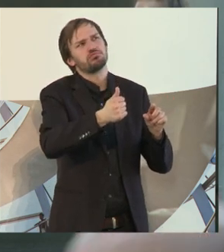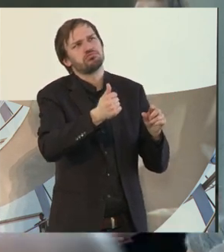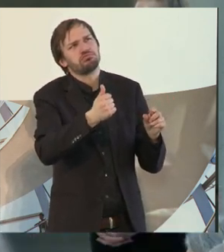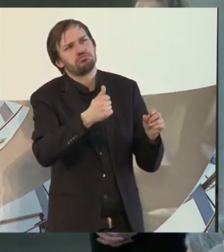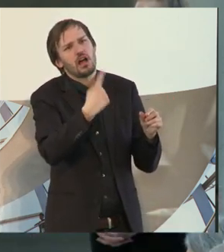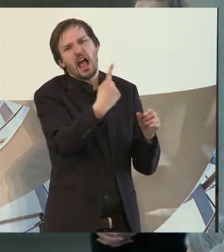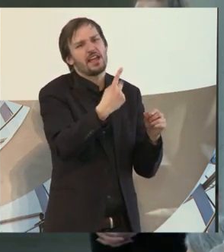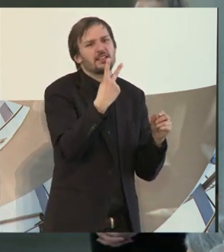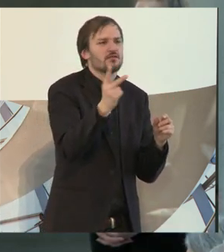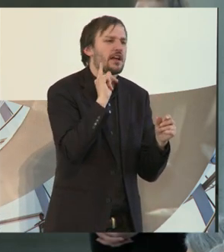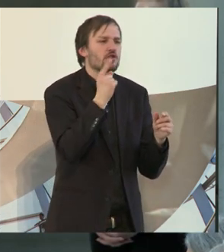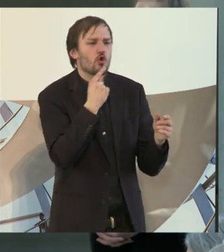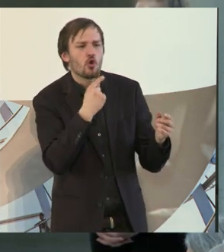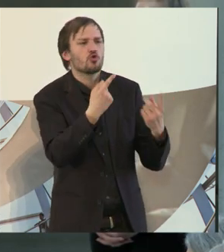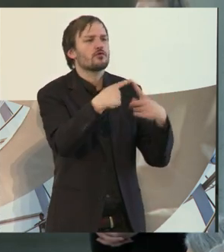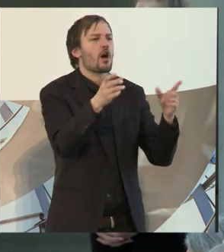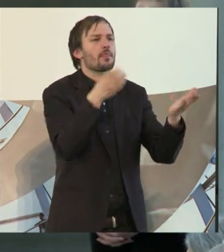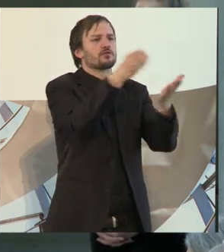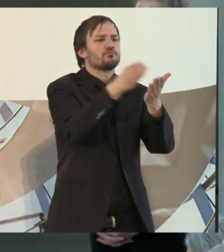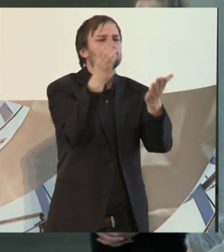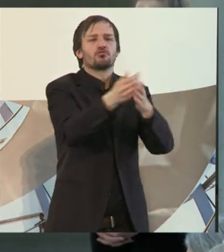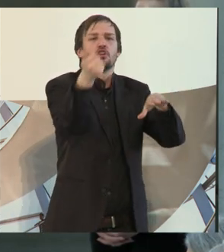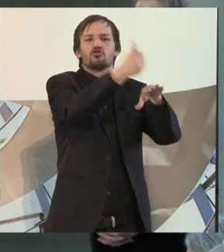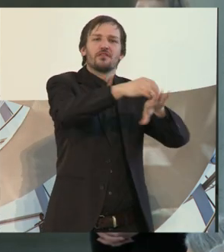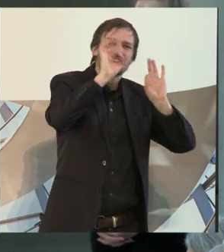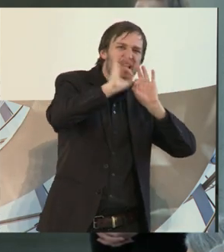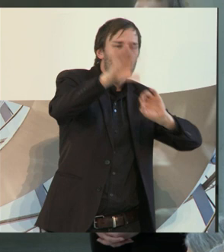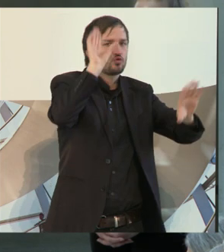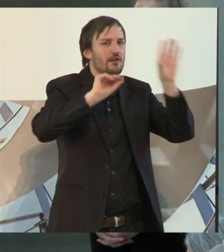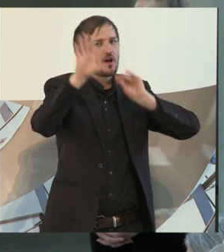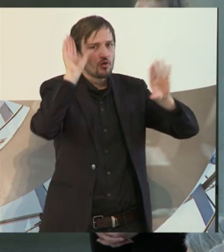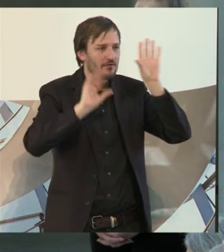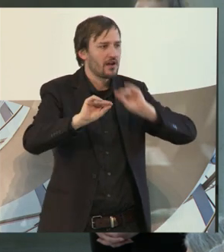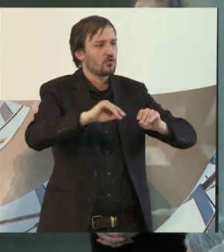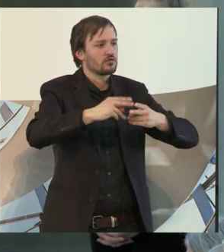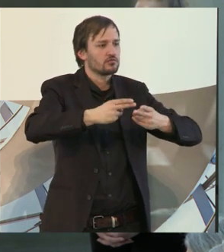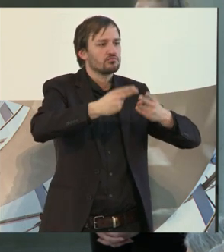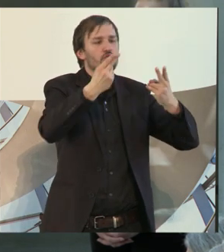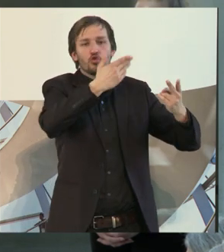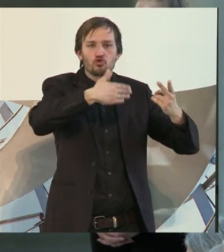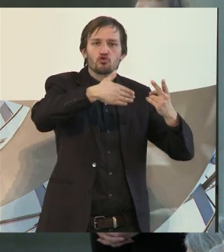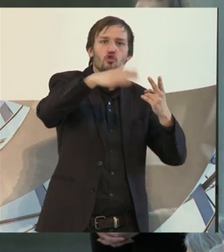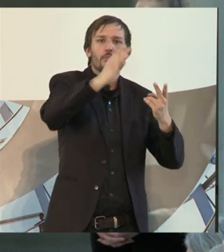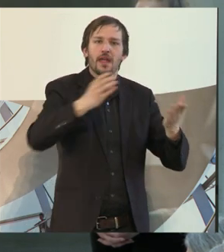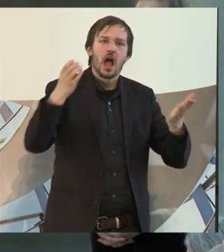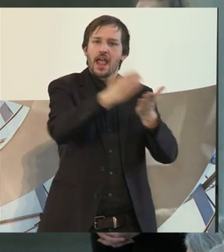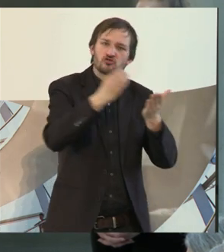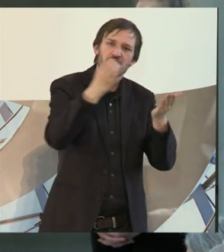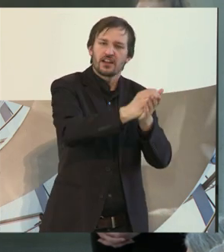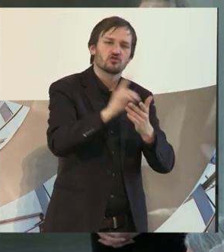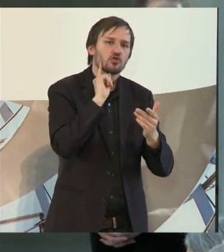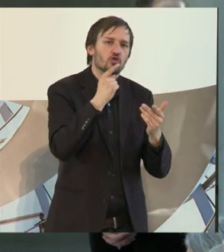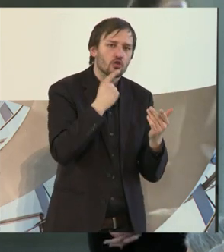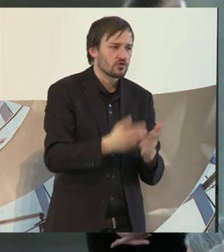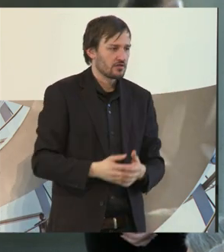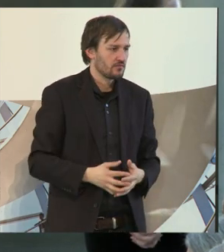an. Die Chefs, die haben ganz großartige Erfahrungen damit gemacht und waren dann eben auch bereit, noch mehr Gehörlose einzustellen.